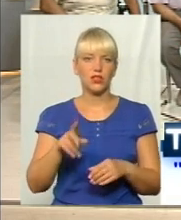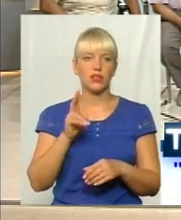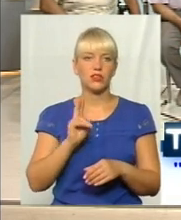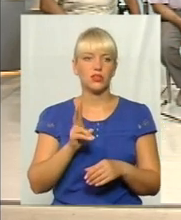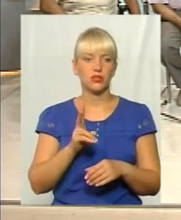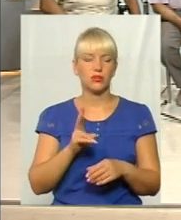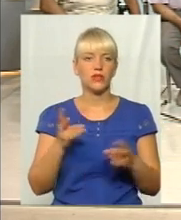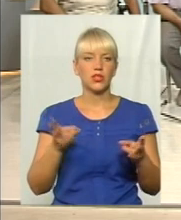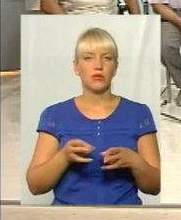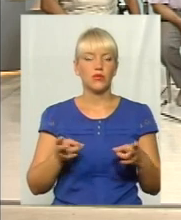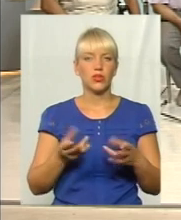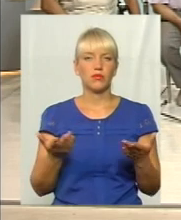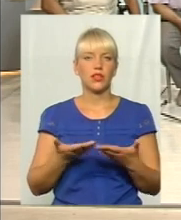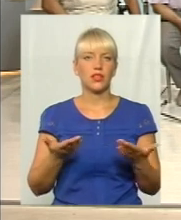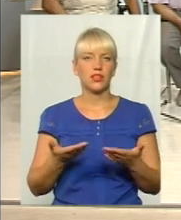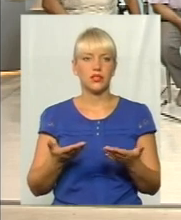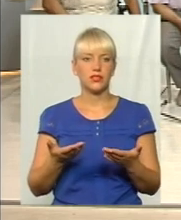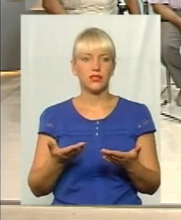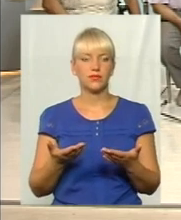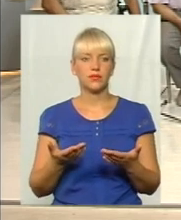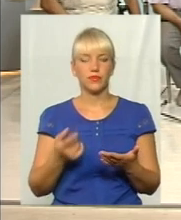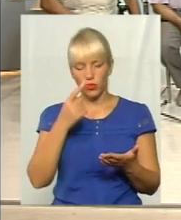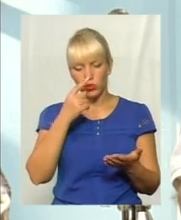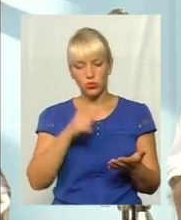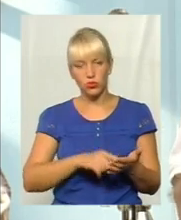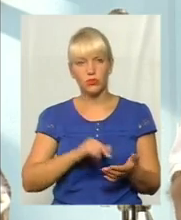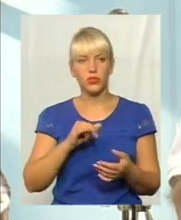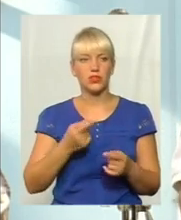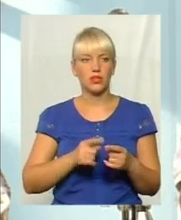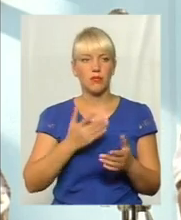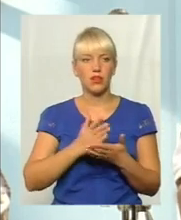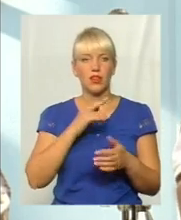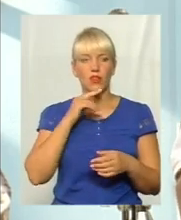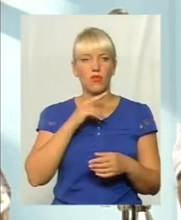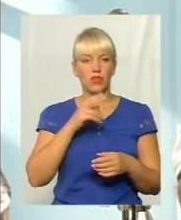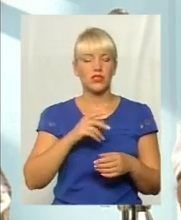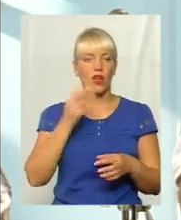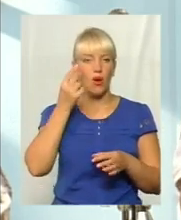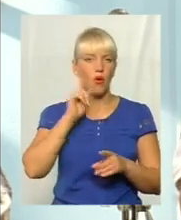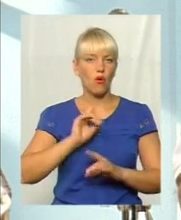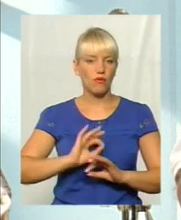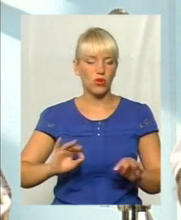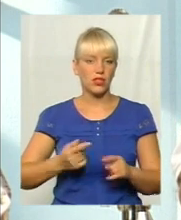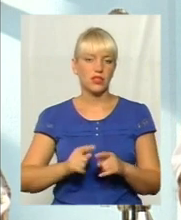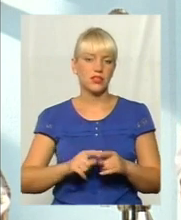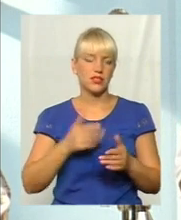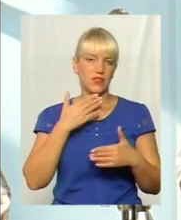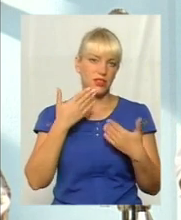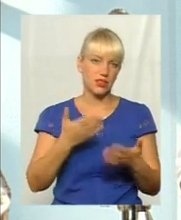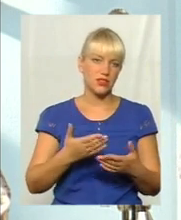потрібна якась доступність і мається на увазі комфортна, то звертатися